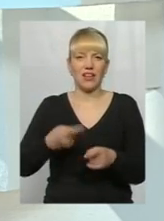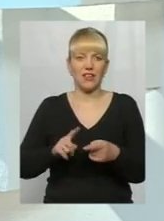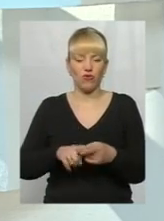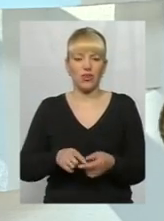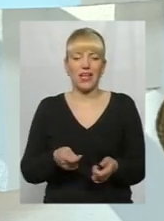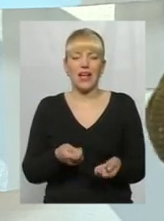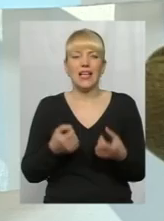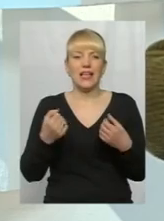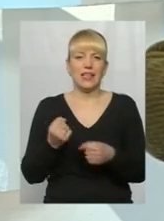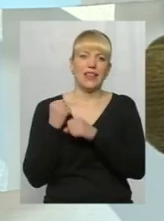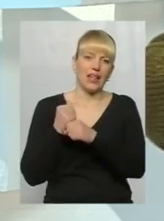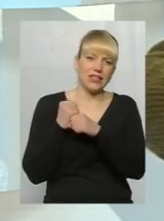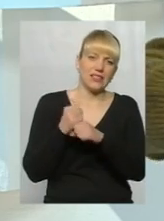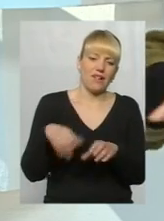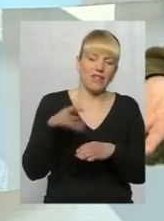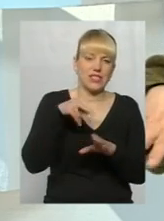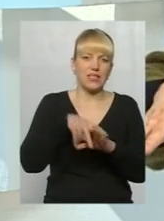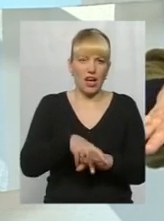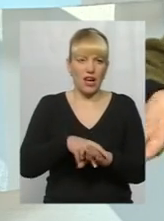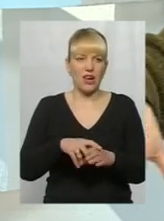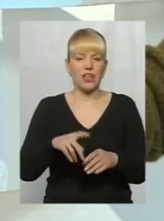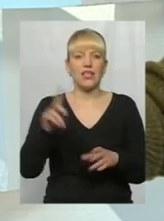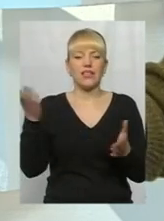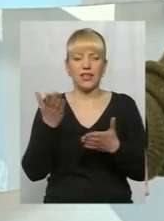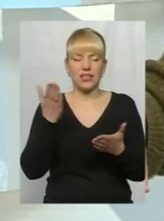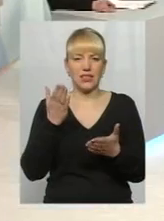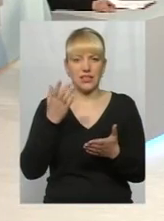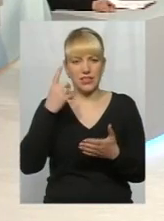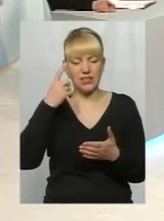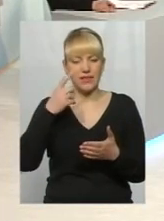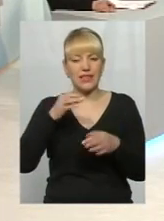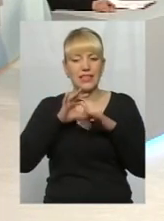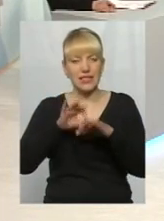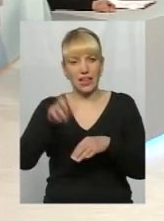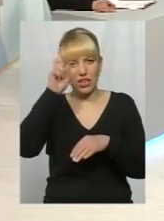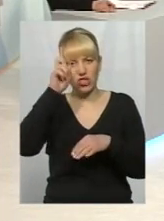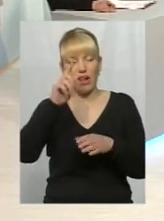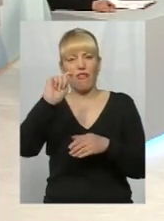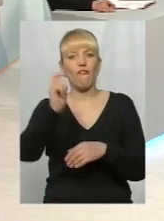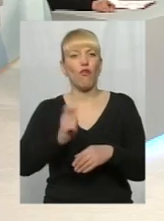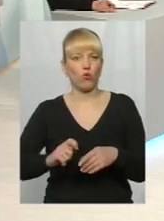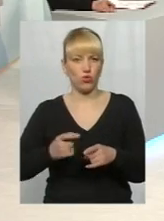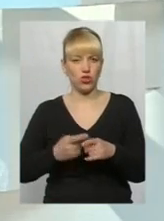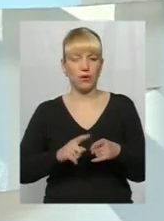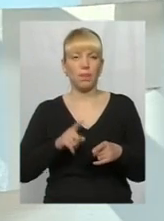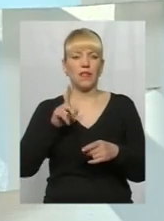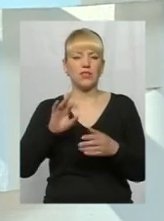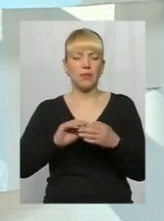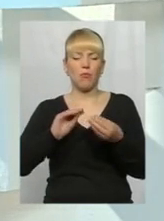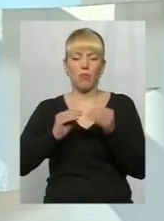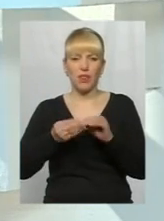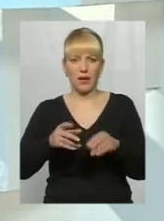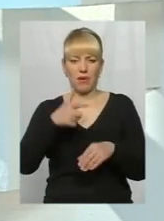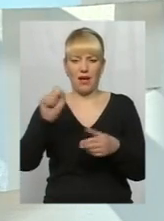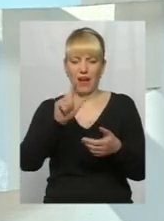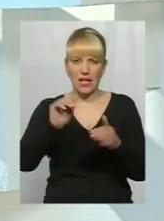весь той тягар, якого зазнає держава воююча, воююча держава сьогодні. Але ці всі проблеми – це високі ціни на газ, високі